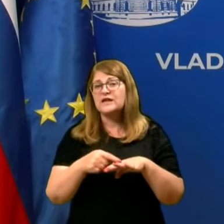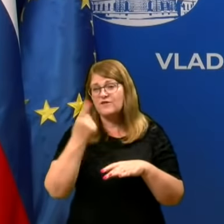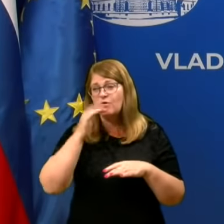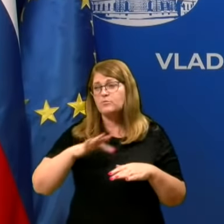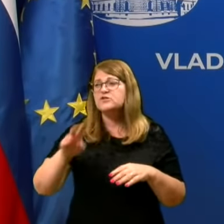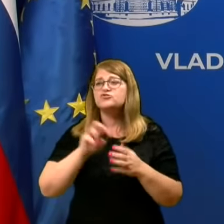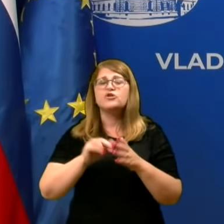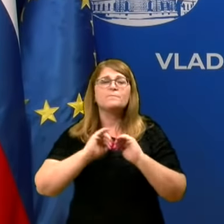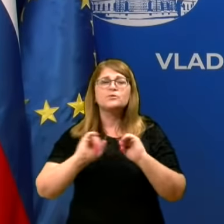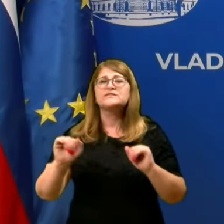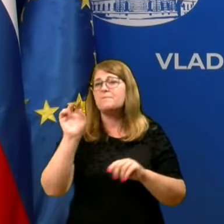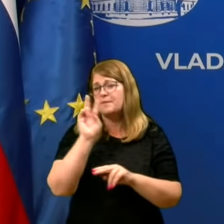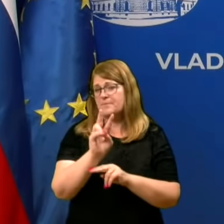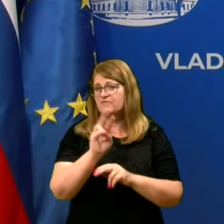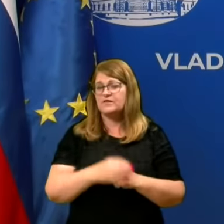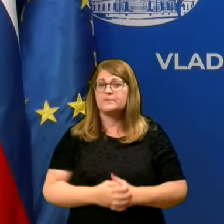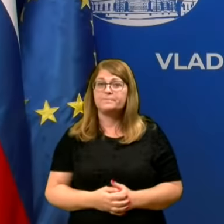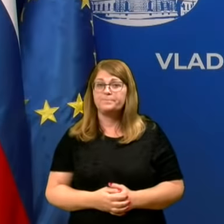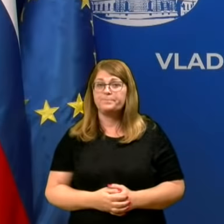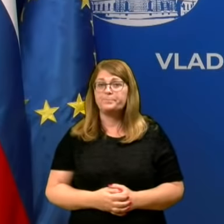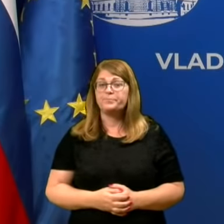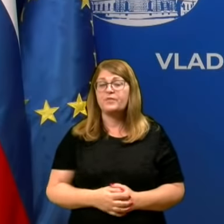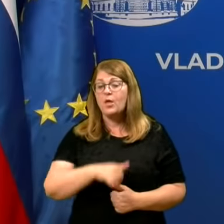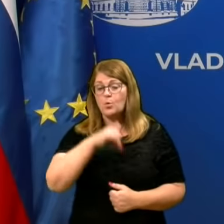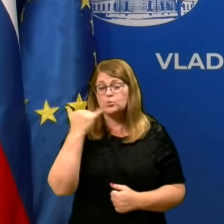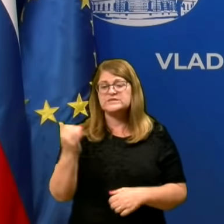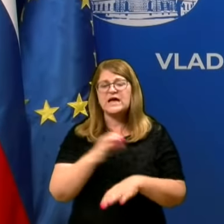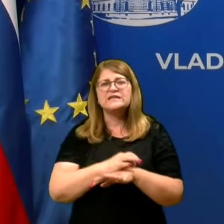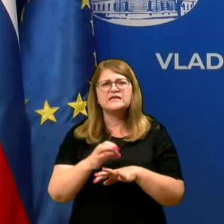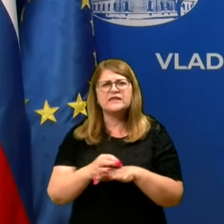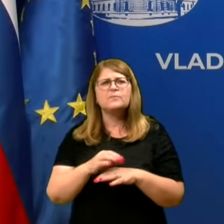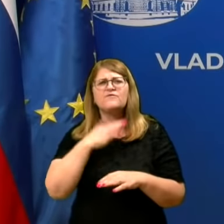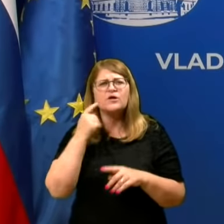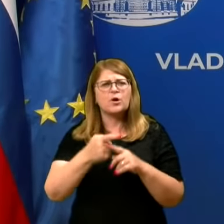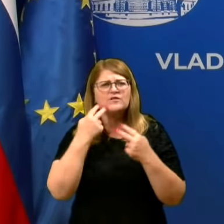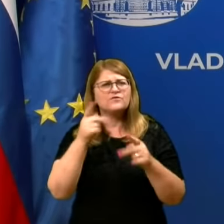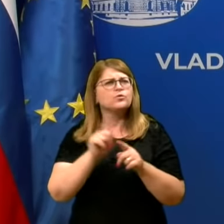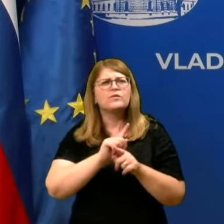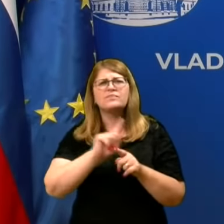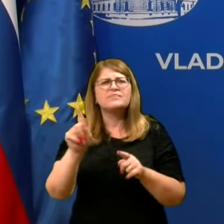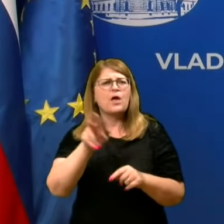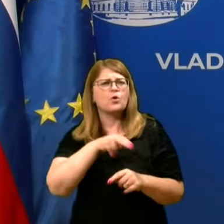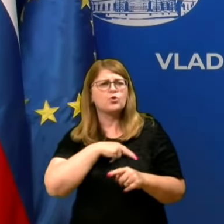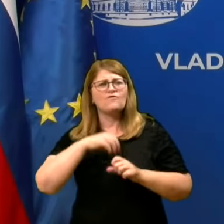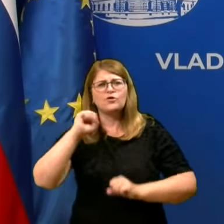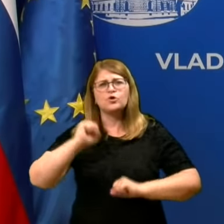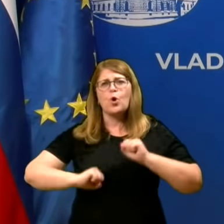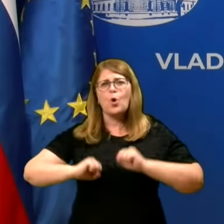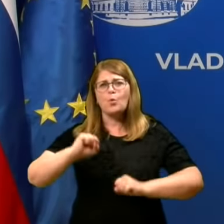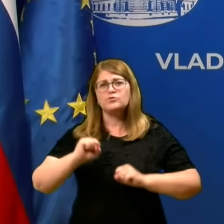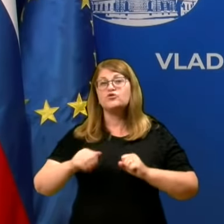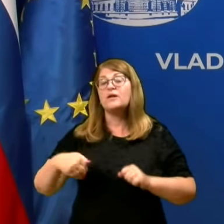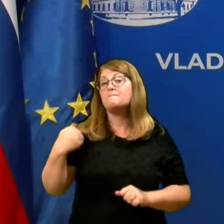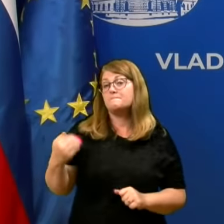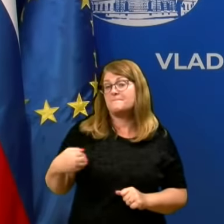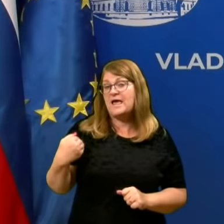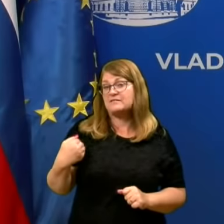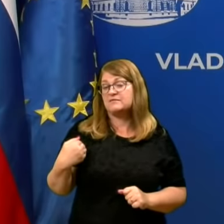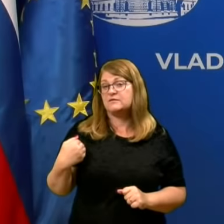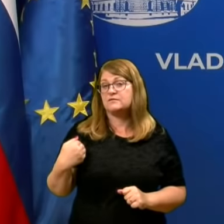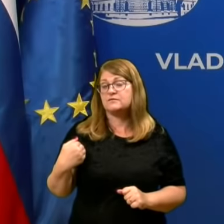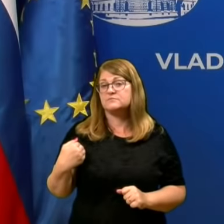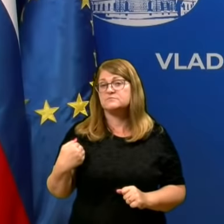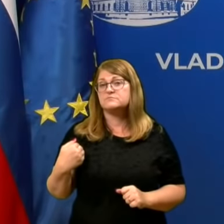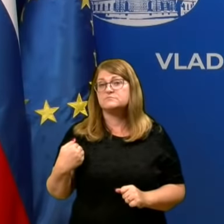posebej prividni. V zadnjih tednih pogosto vidimo tudi žal neodgovorno obnašanje mladih, ki pravzaprav